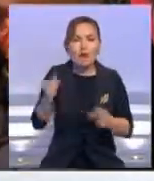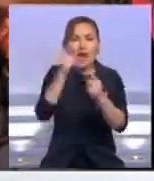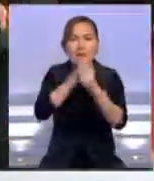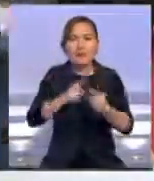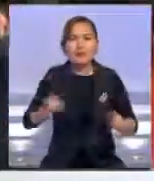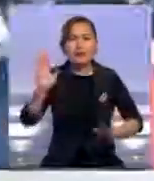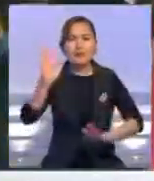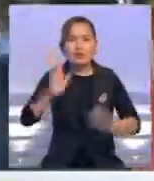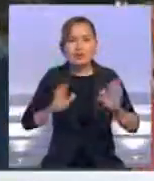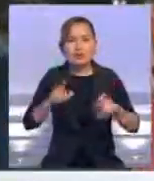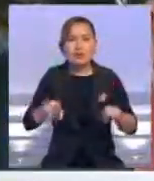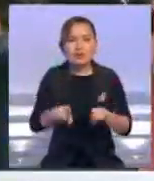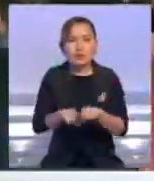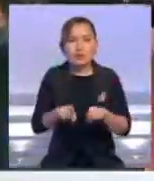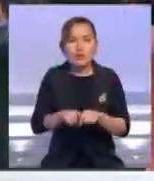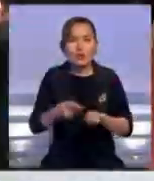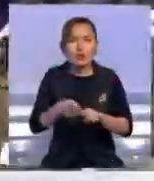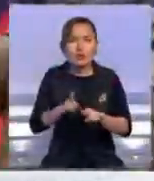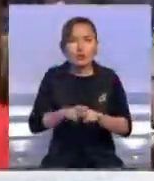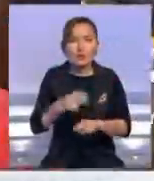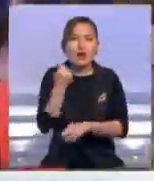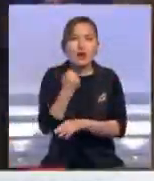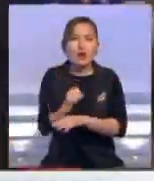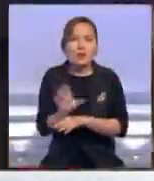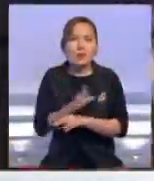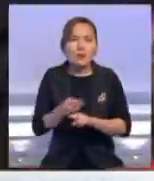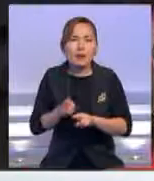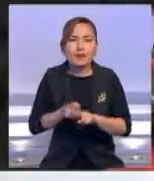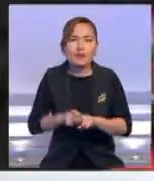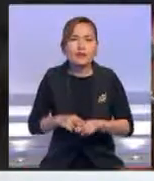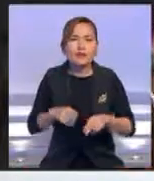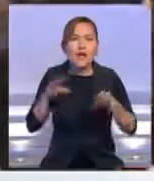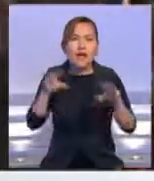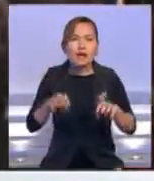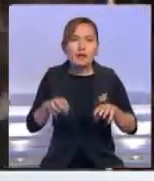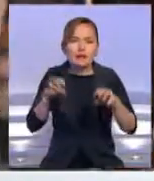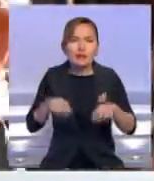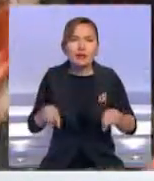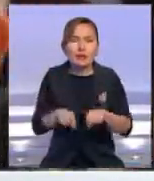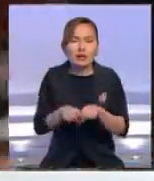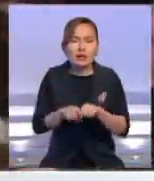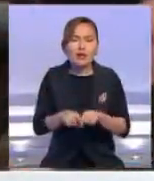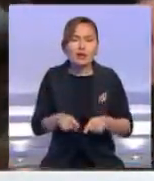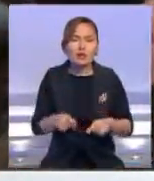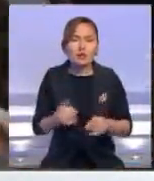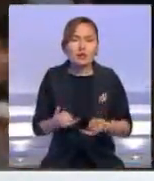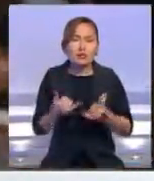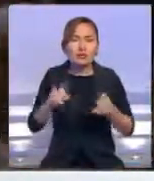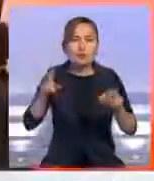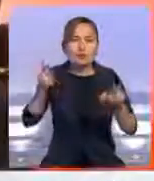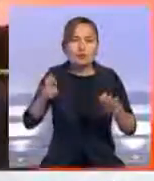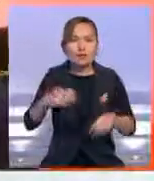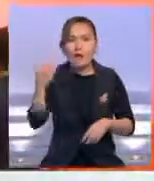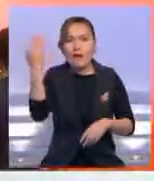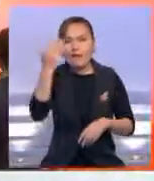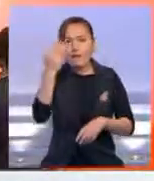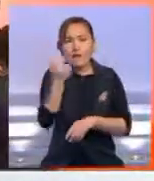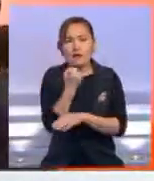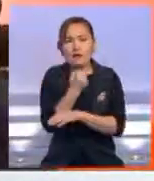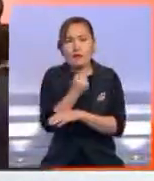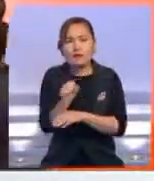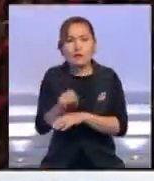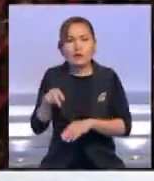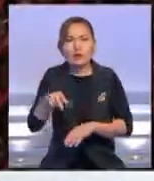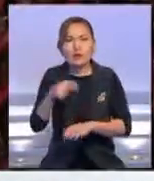мұражай прагвайлық мұрагерлер және анимациялық еттер аралы филімі. Дәл осы филім Берлин Али 2018